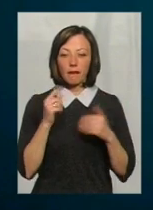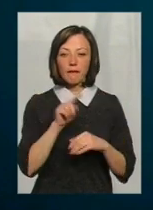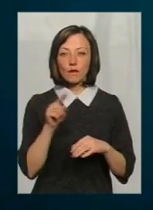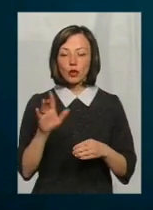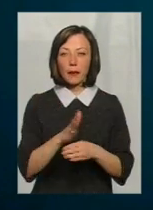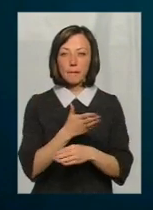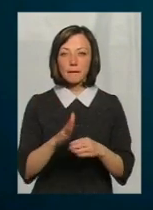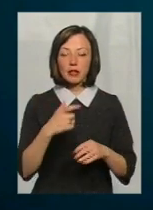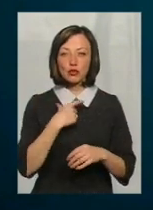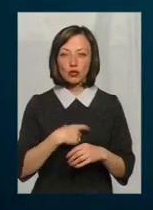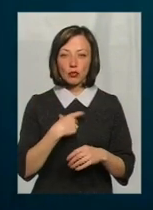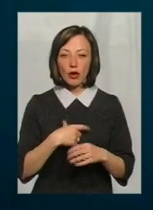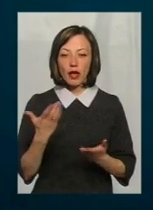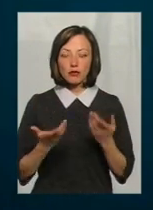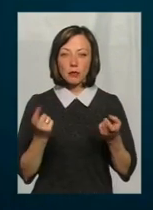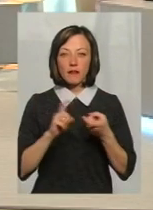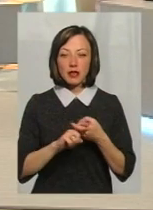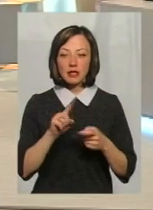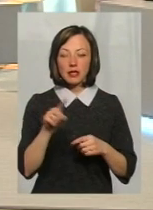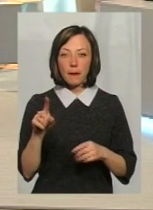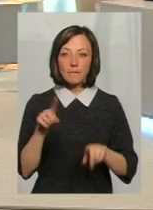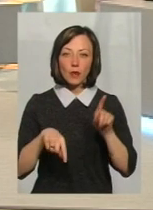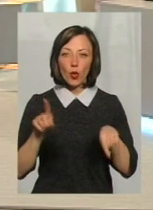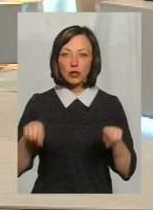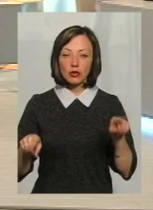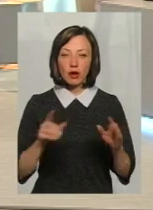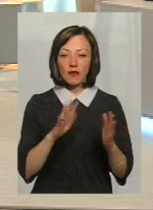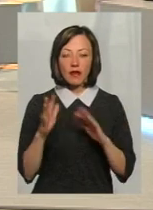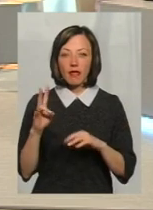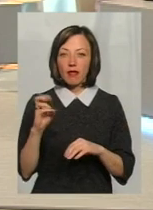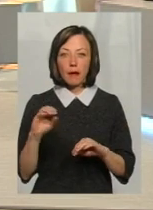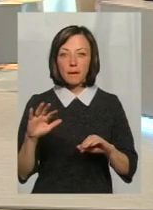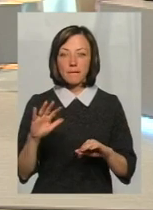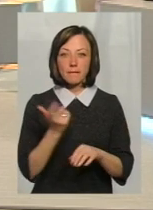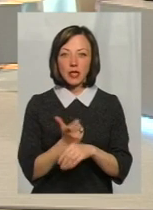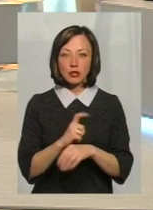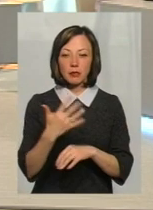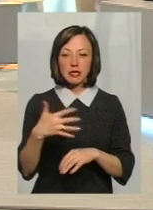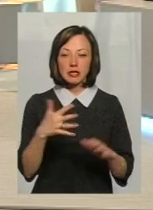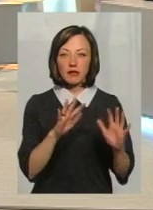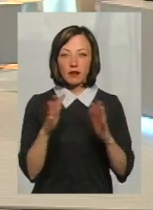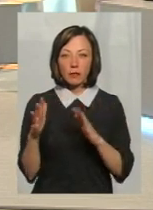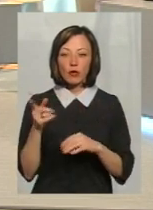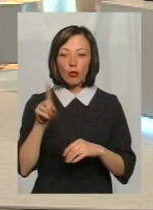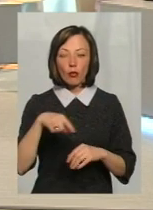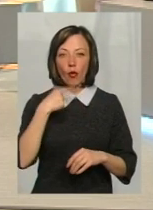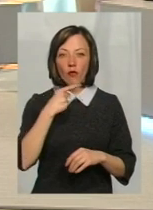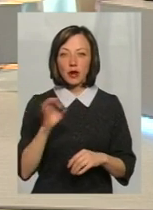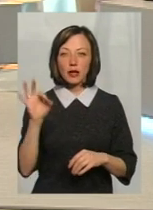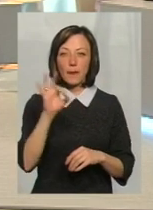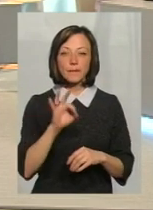між собою, якщо і пов'язані, то там поодинокі випадки, не більше 50 випадків. Тому говорити про